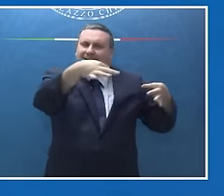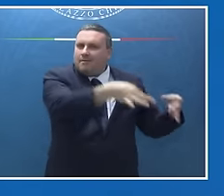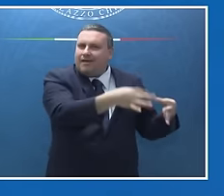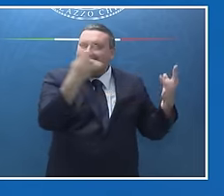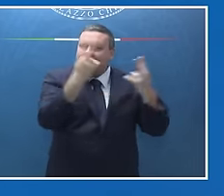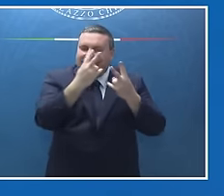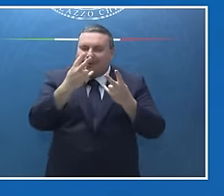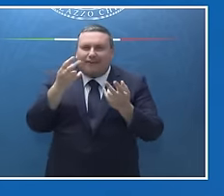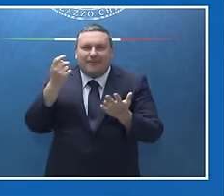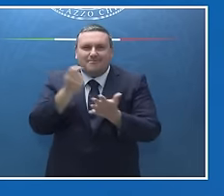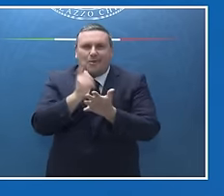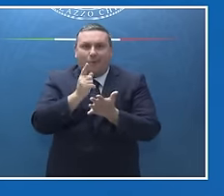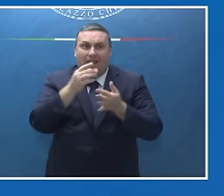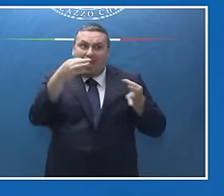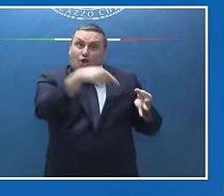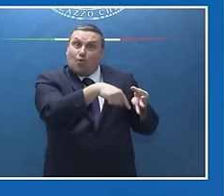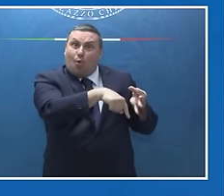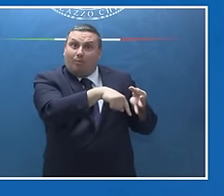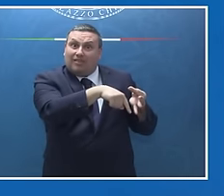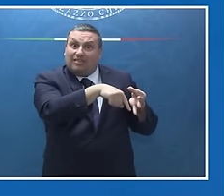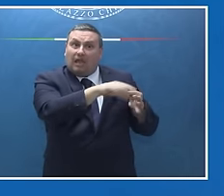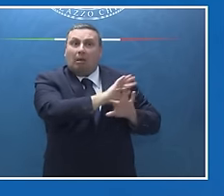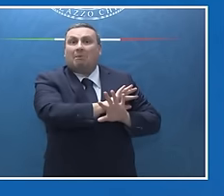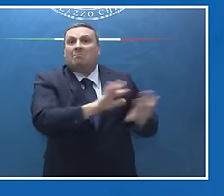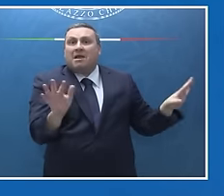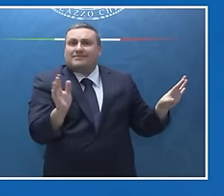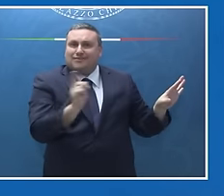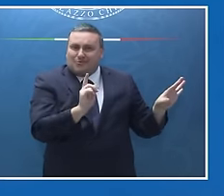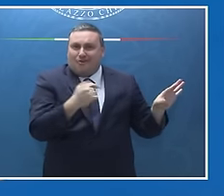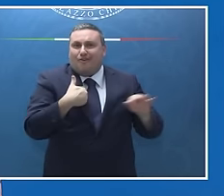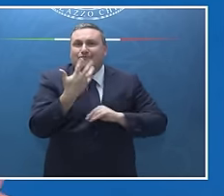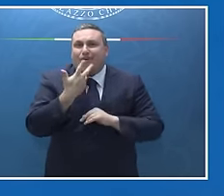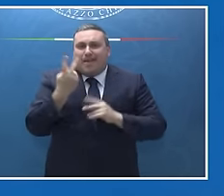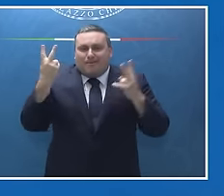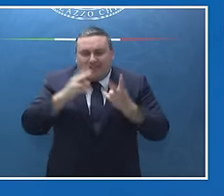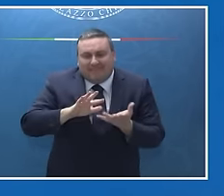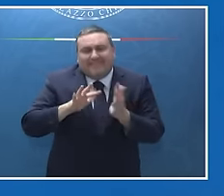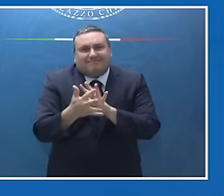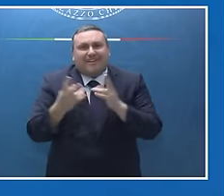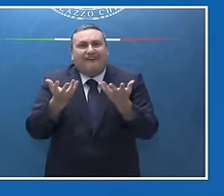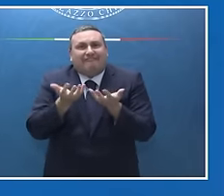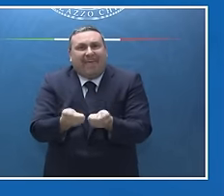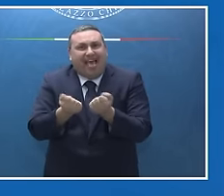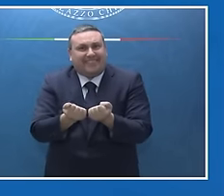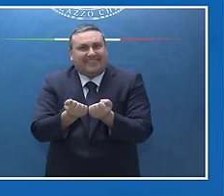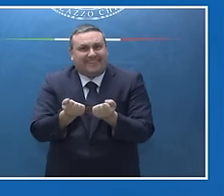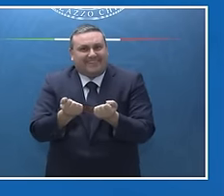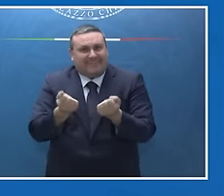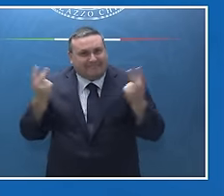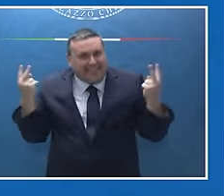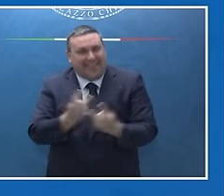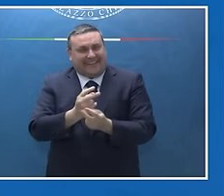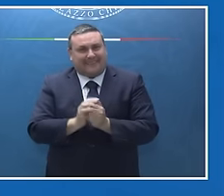dimostrare che i documenti non finiscono lì e che a quei documenti seguono fatti concreti. Quello che noi stiamo